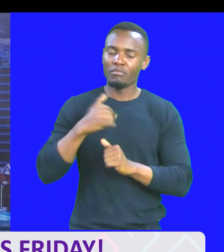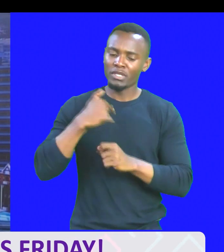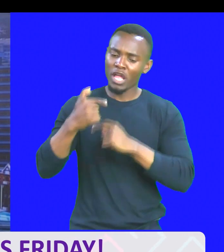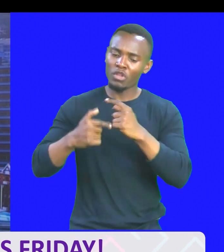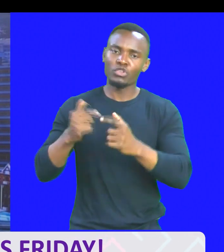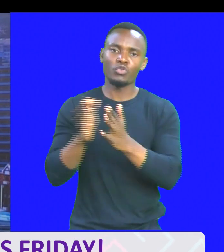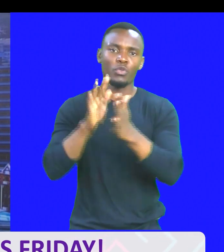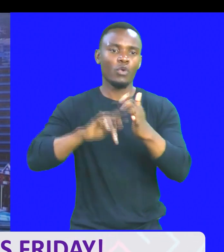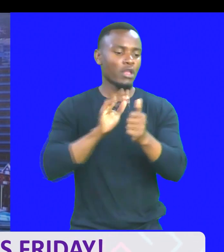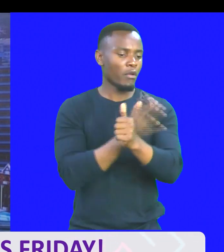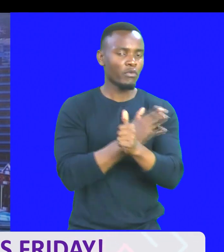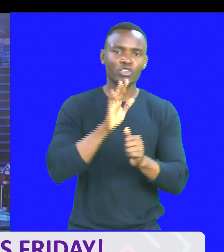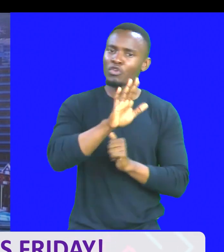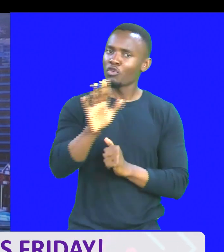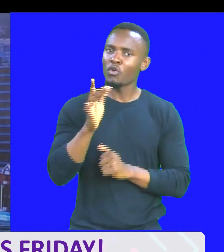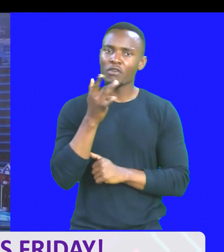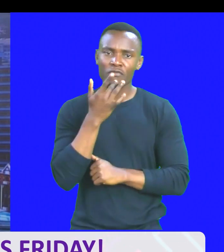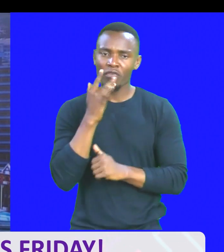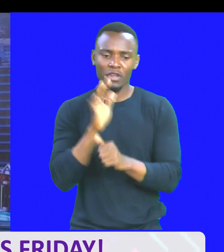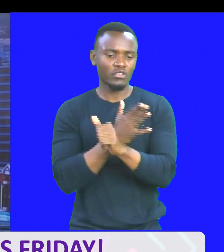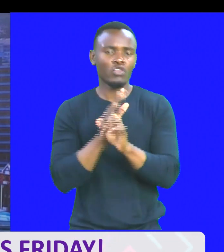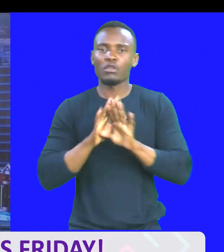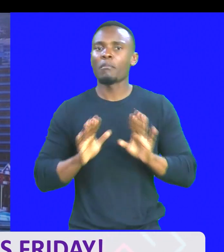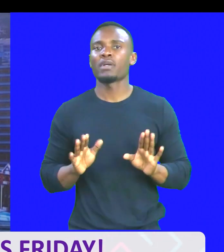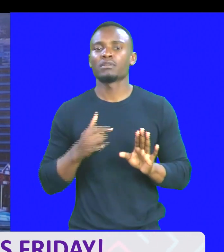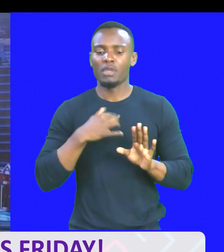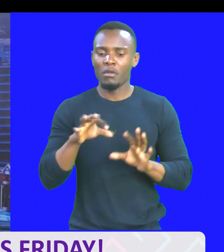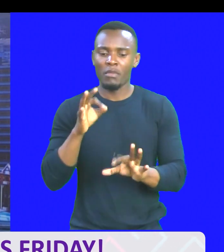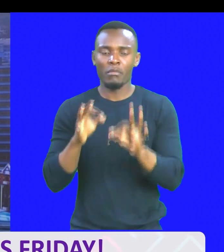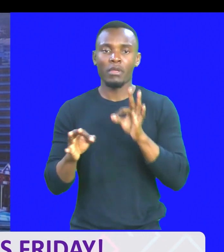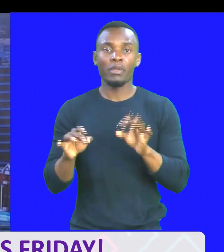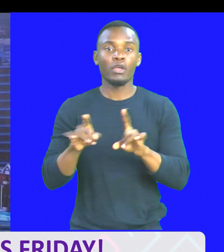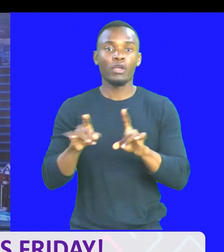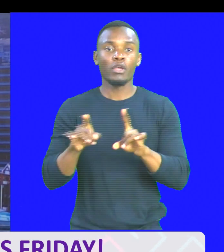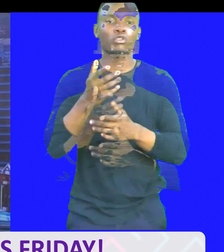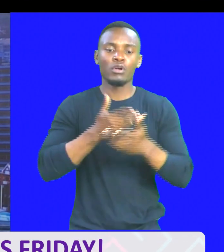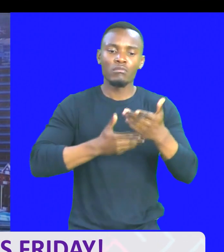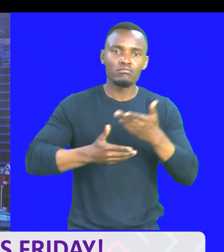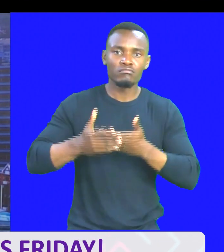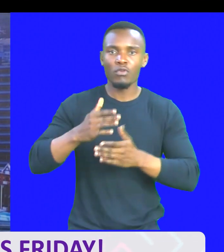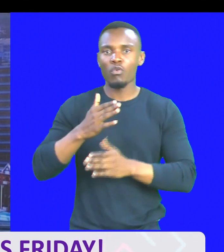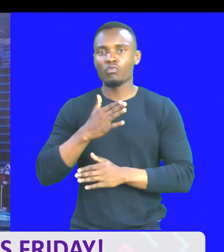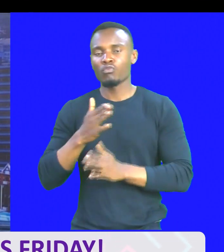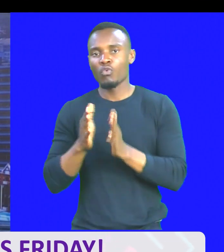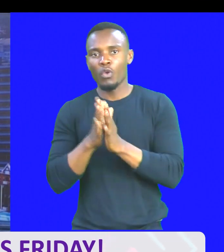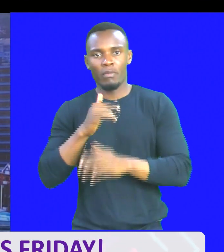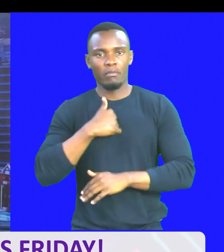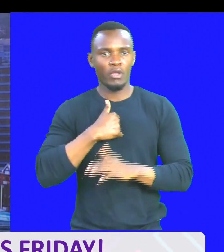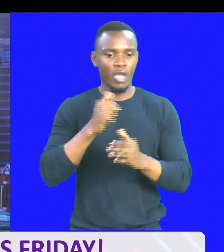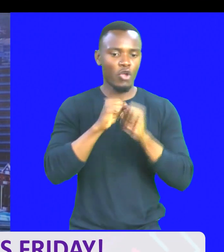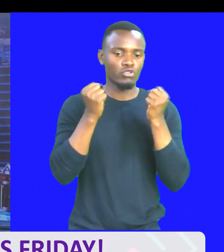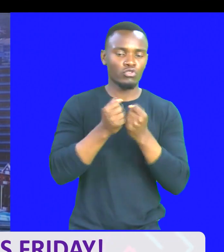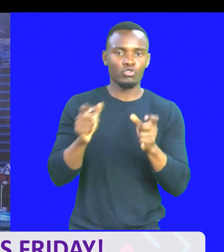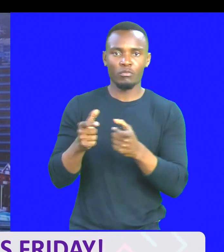Yani, your favorite songs. Tupeki yake tu, nda kuwa na zichagua. In the meantime, you can as well engage with me on my social media pages.